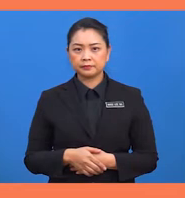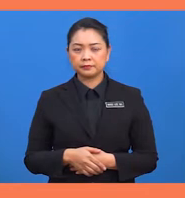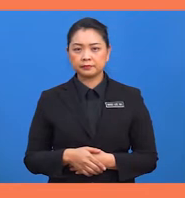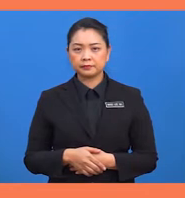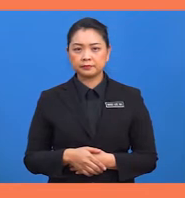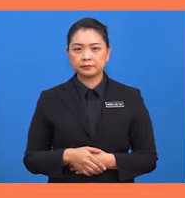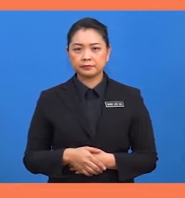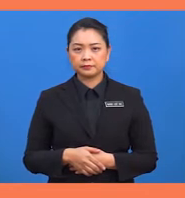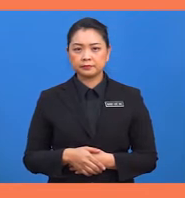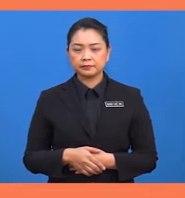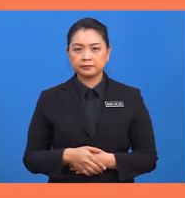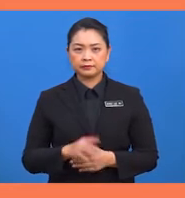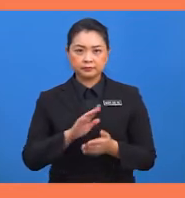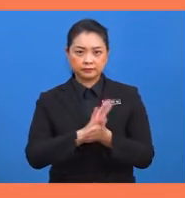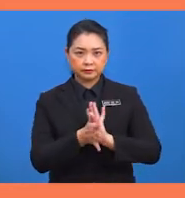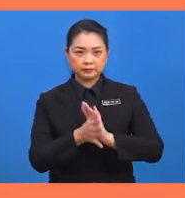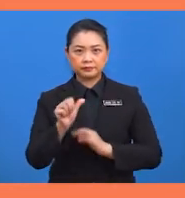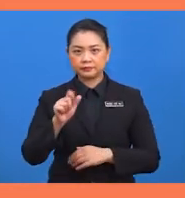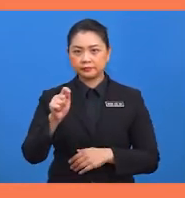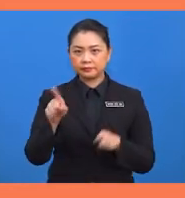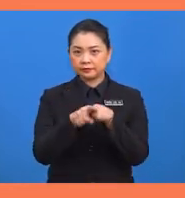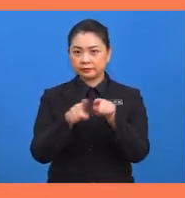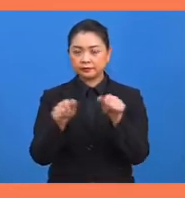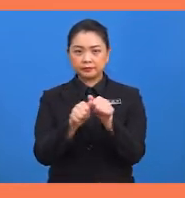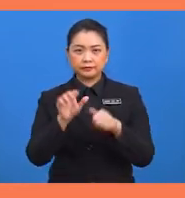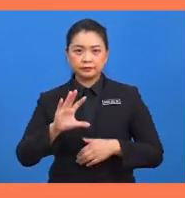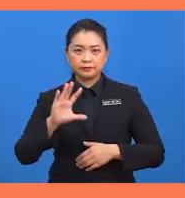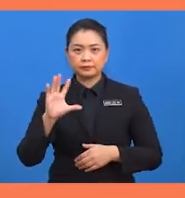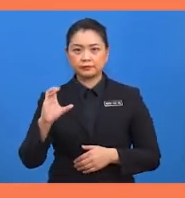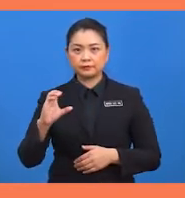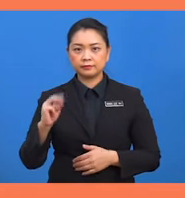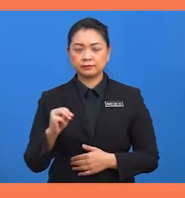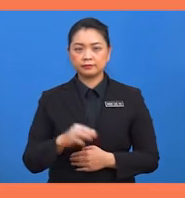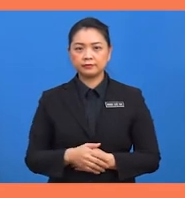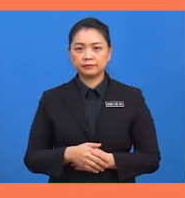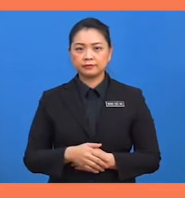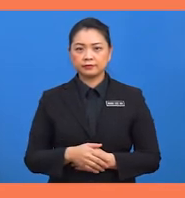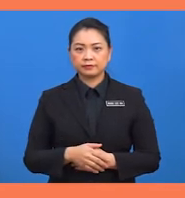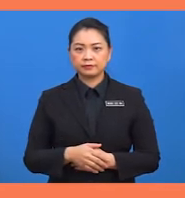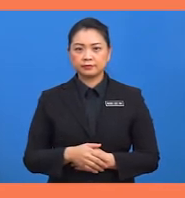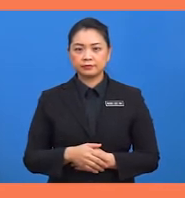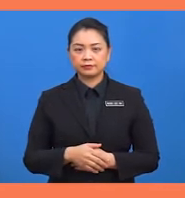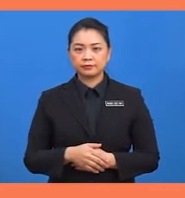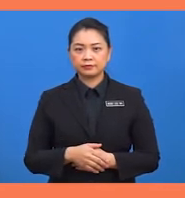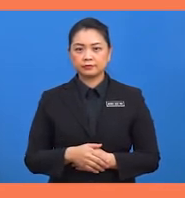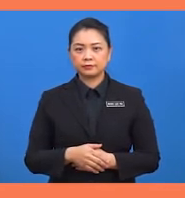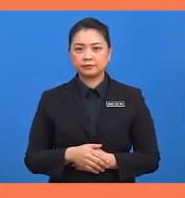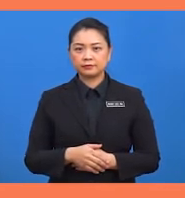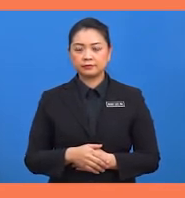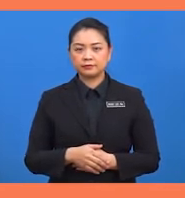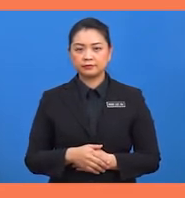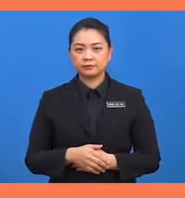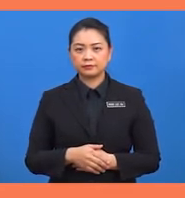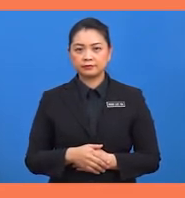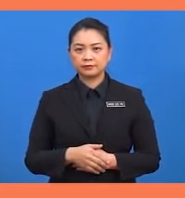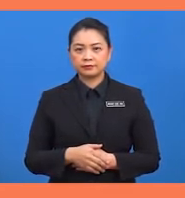persamaan. AT sama dengan 5 sentimeter. TB kuasa 2 sama